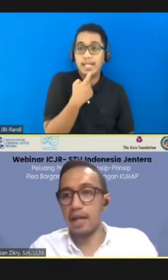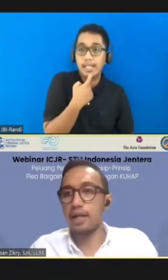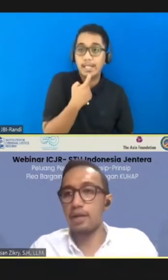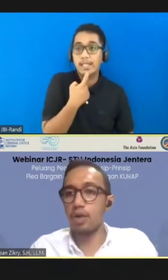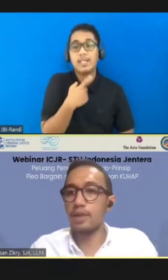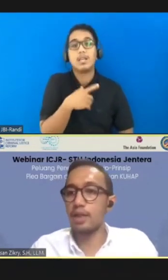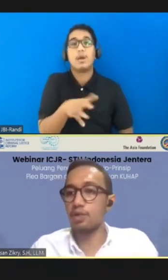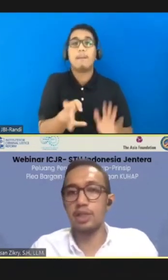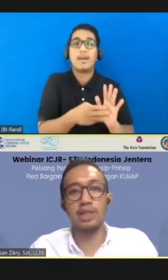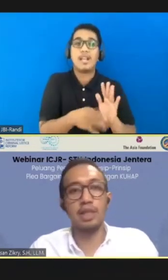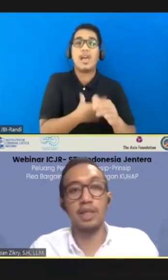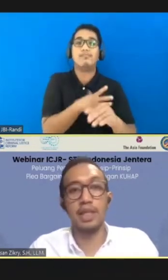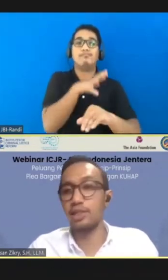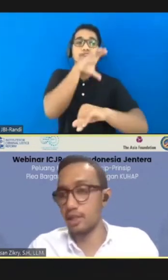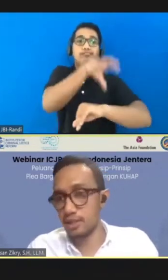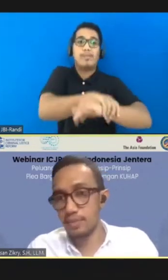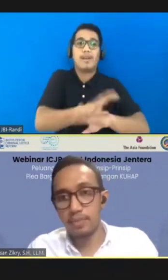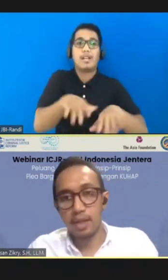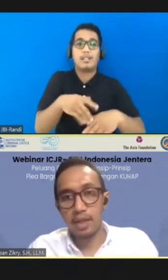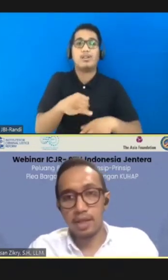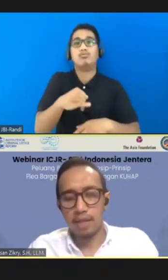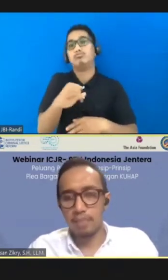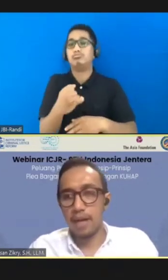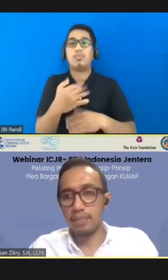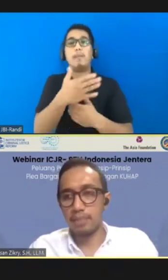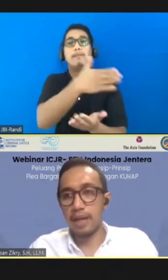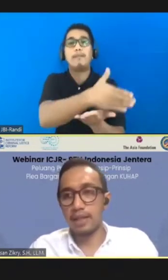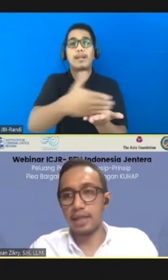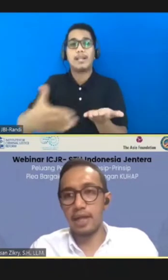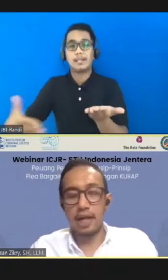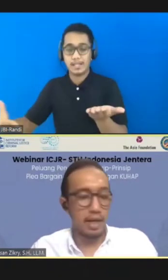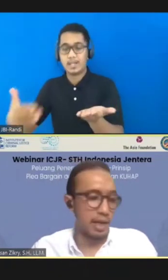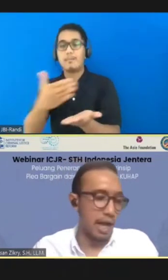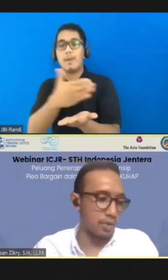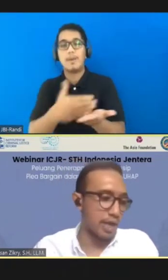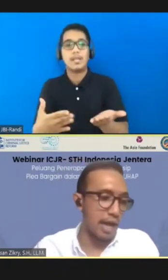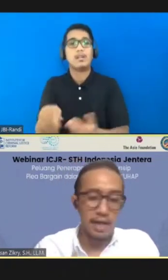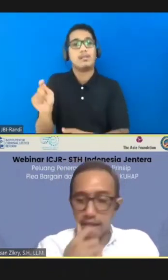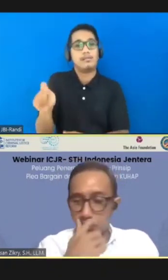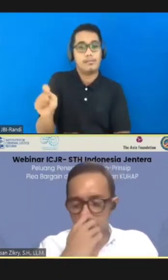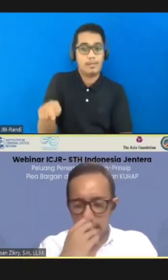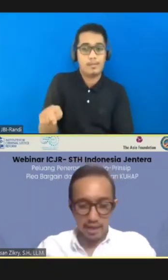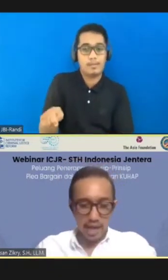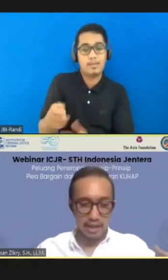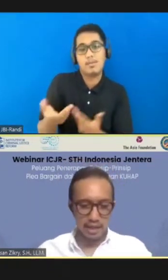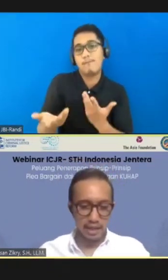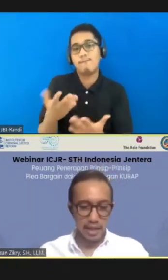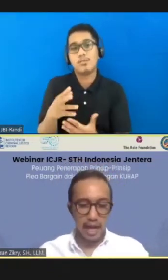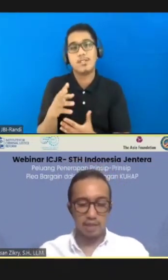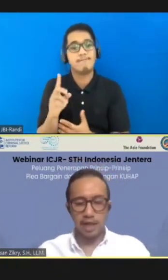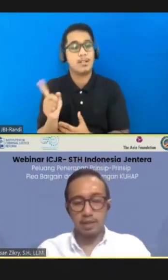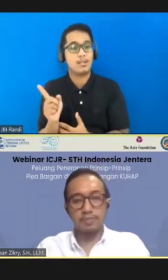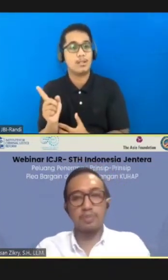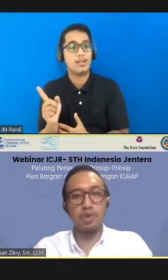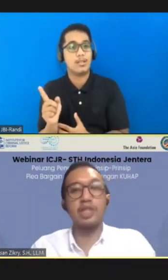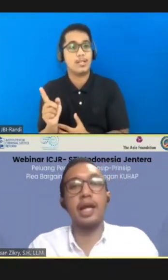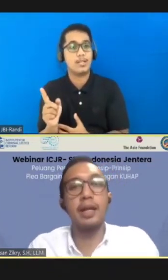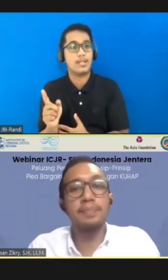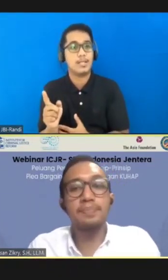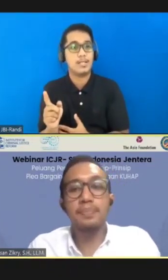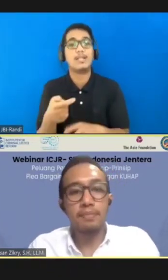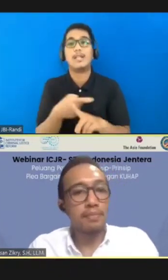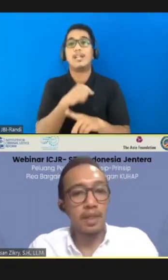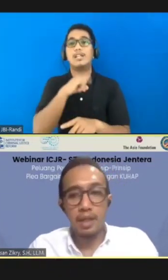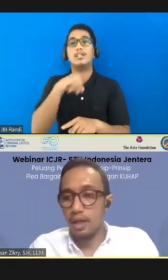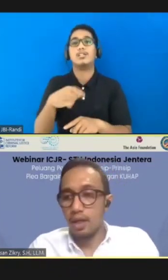masalah penahanan, dan juga masalah judicial limitations, dan pembatasan yang harusnya ada dari aspek judicial.